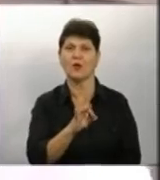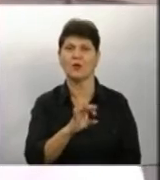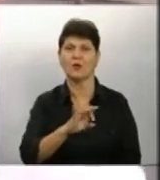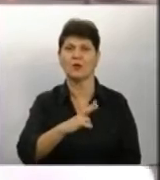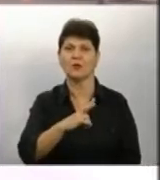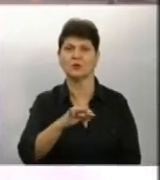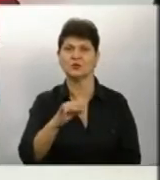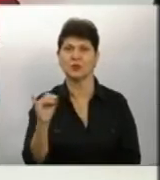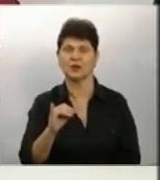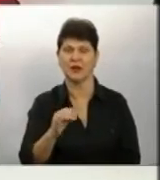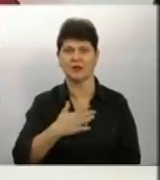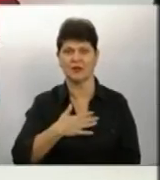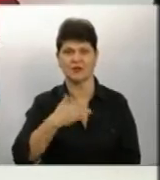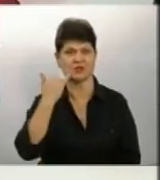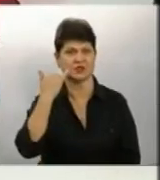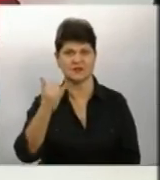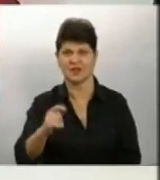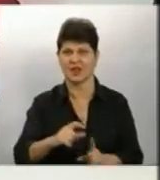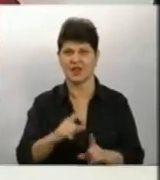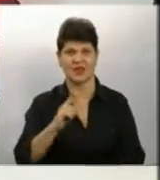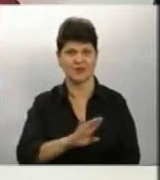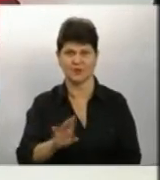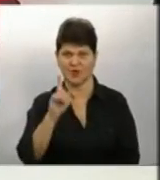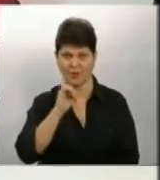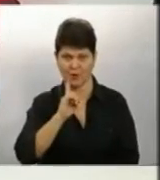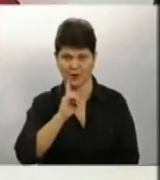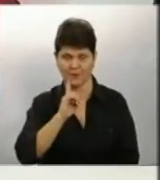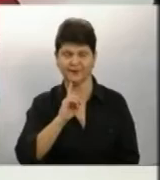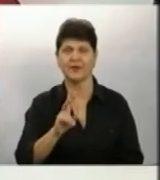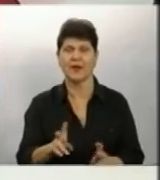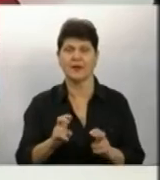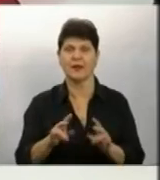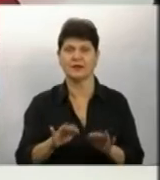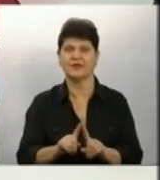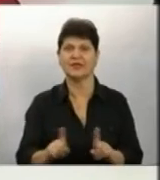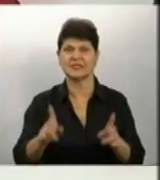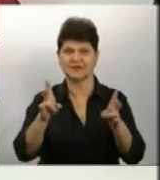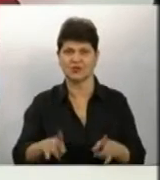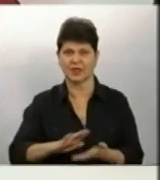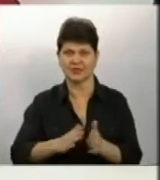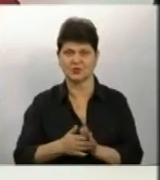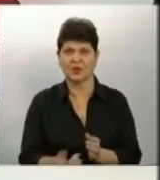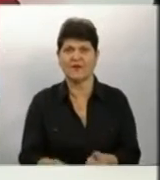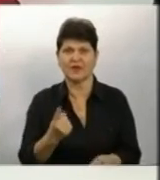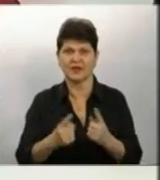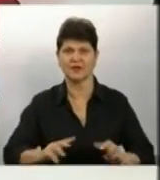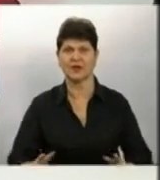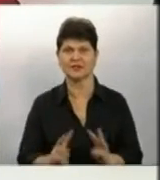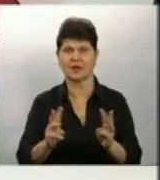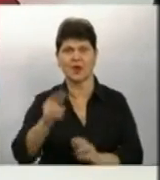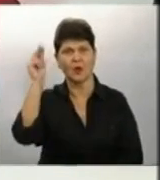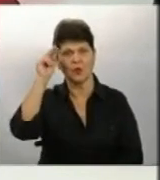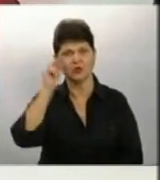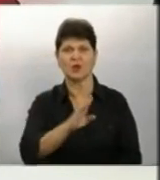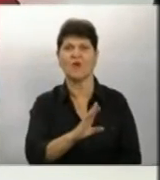дзвінки він поки не відповідає Як діяти під час надзвичайних ситуацій та виникнені займань Учням